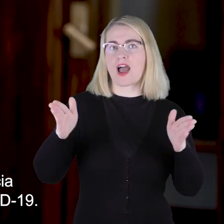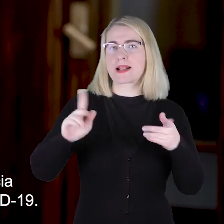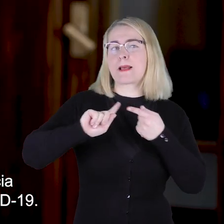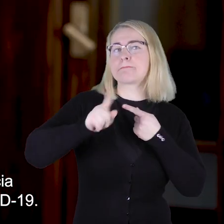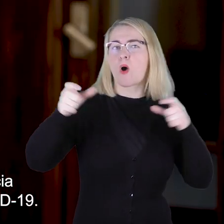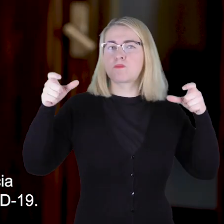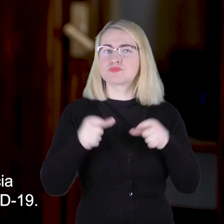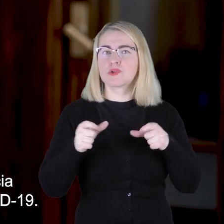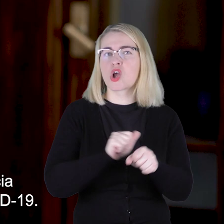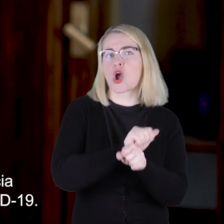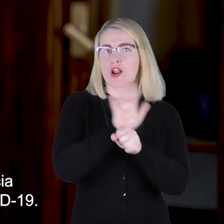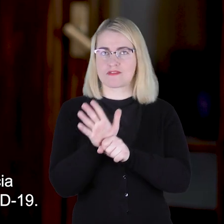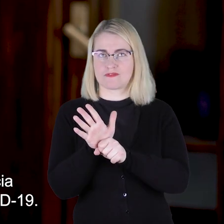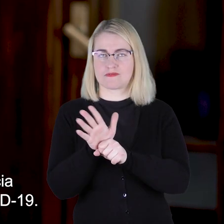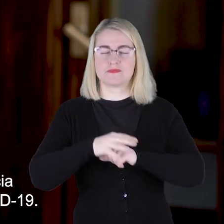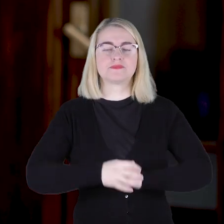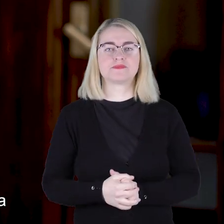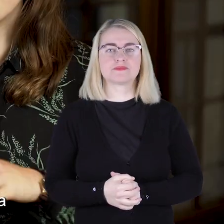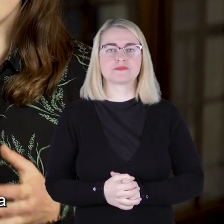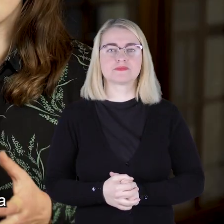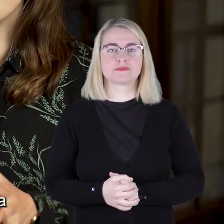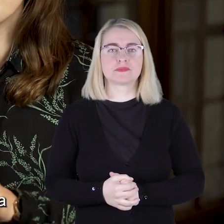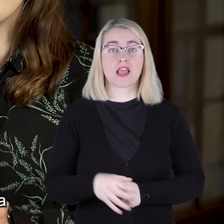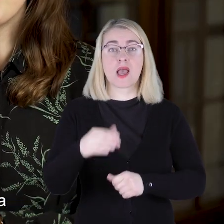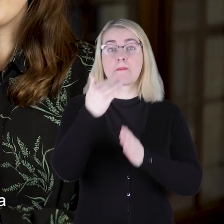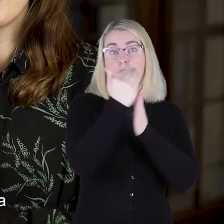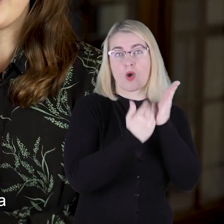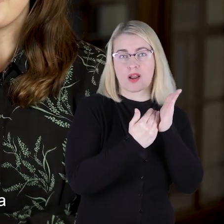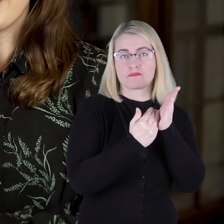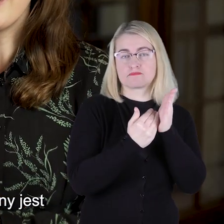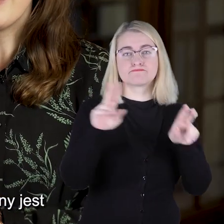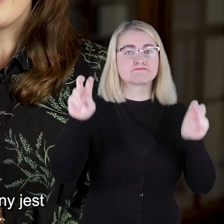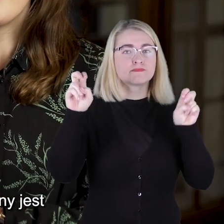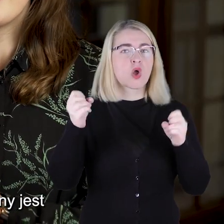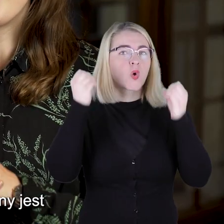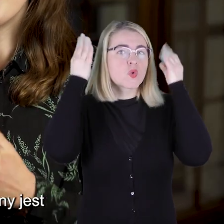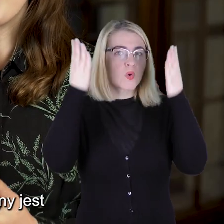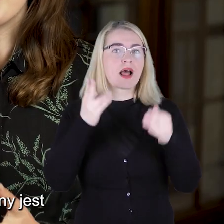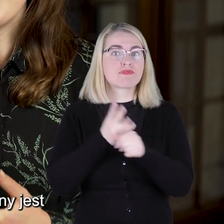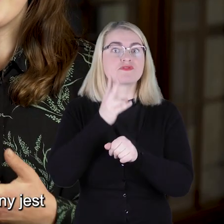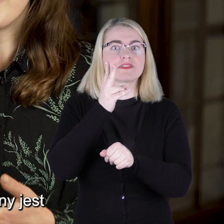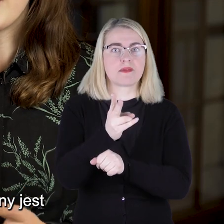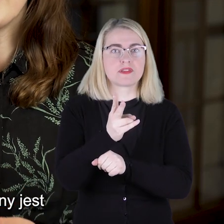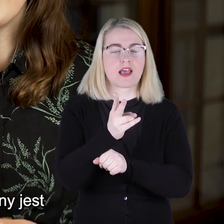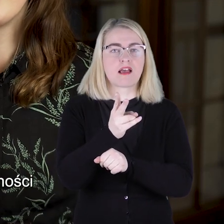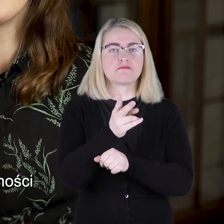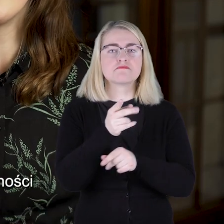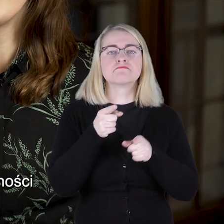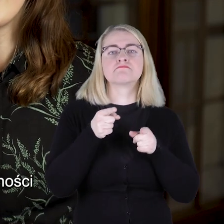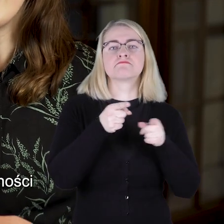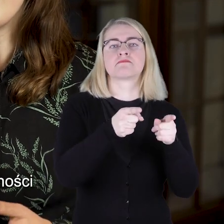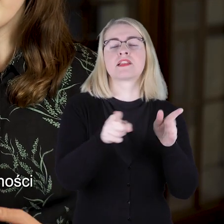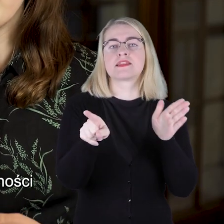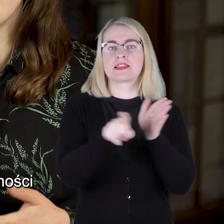zamknięcia związanego z pandemią COVID-19. Program Kultura Dostępna ze swojego założenia skierowany jest